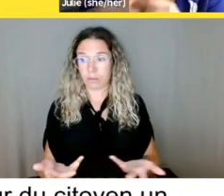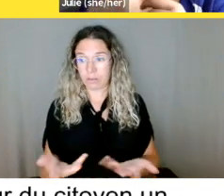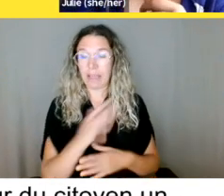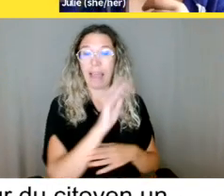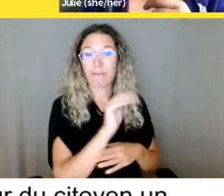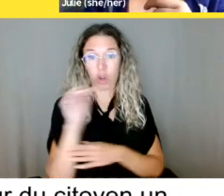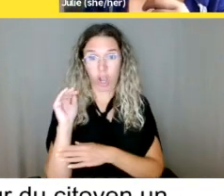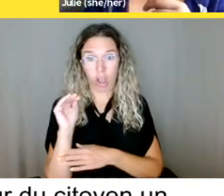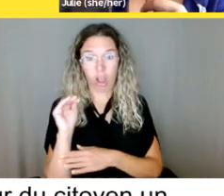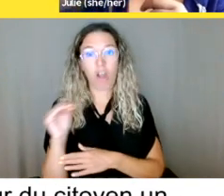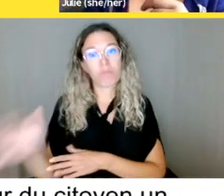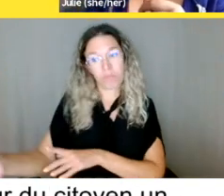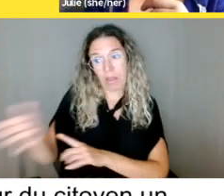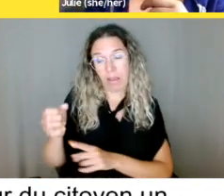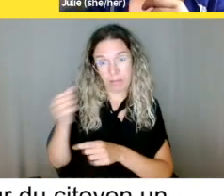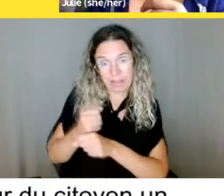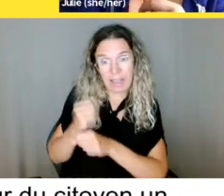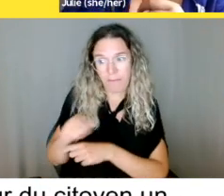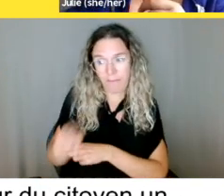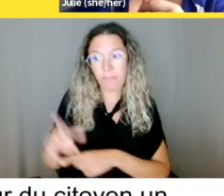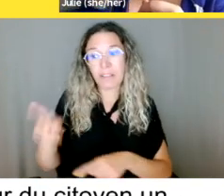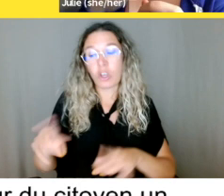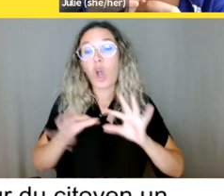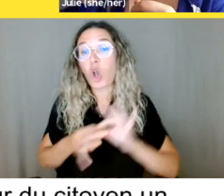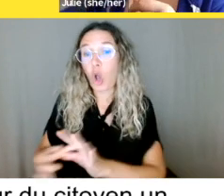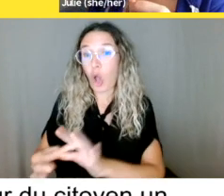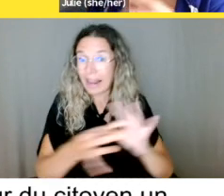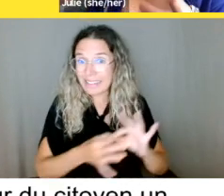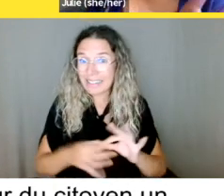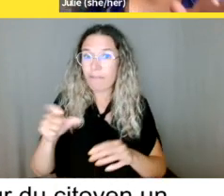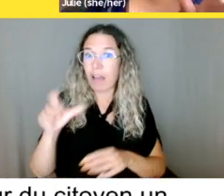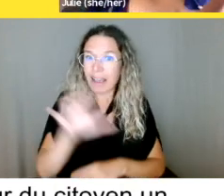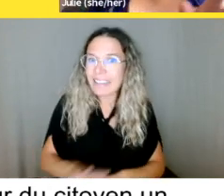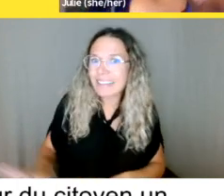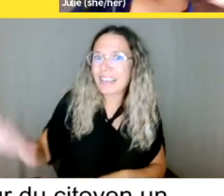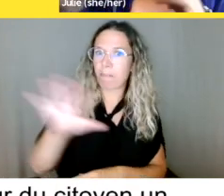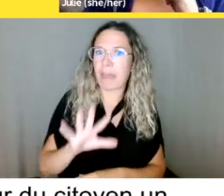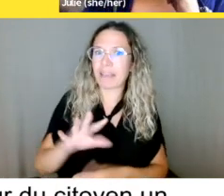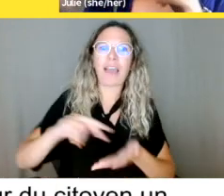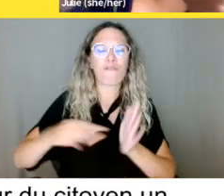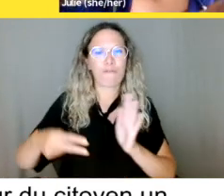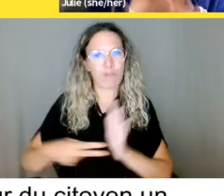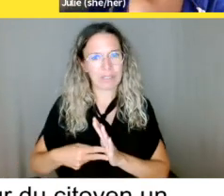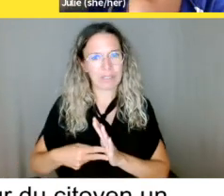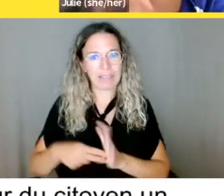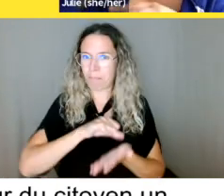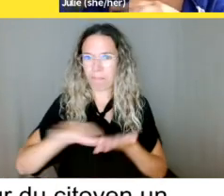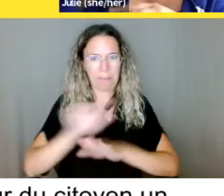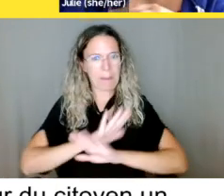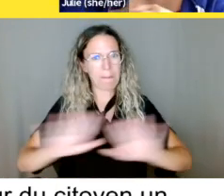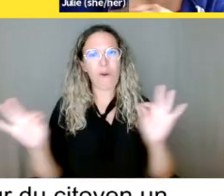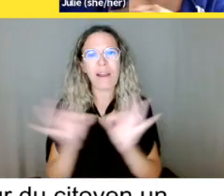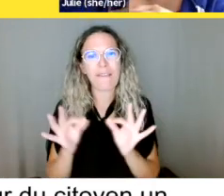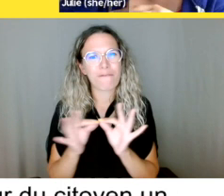vous n'avez pas à payer leurs frais. En effet, leurs frais sont payés soit par l'entente qui